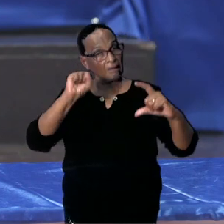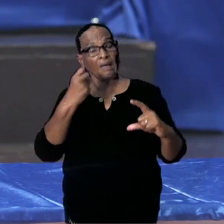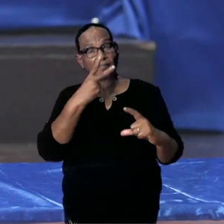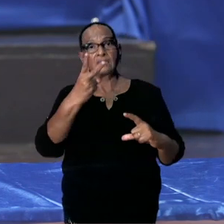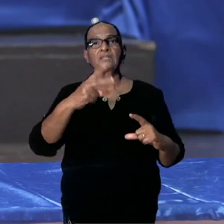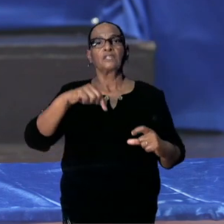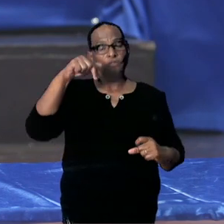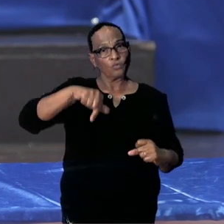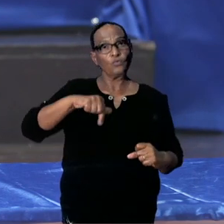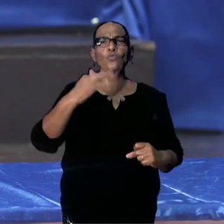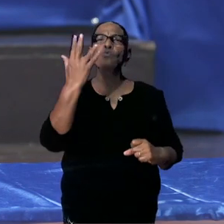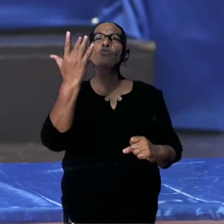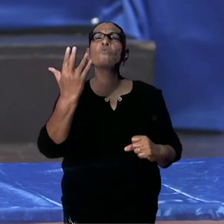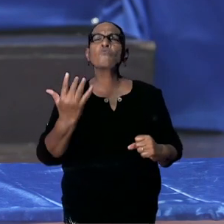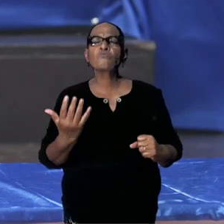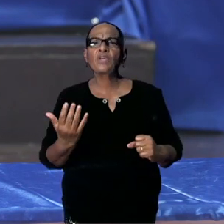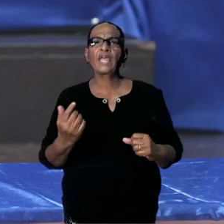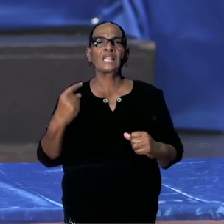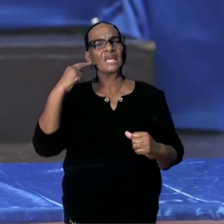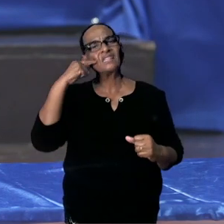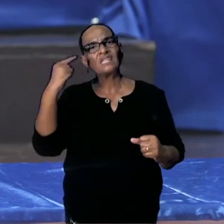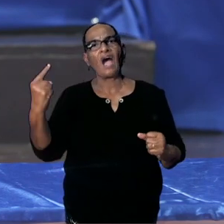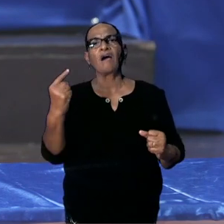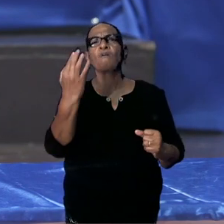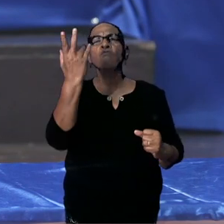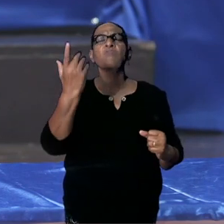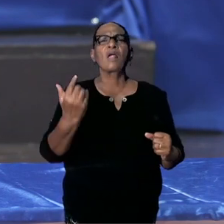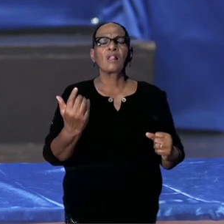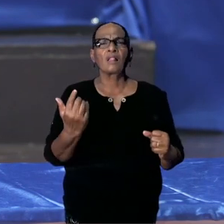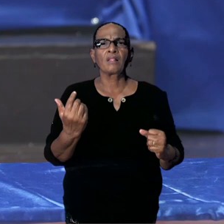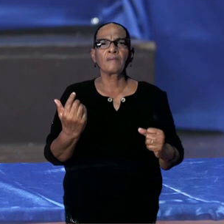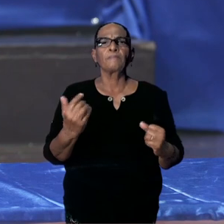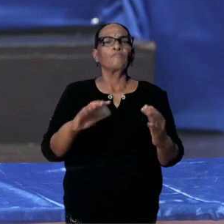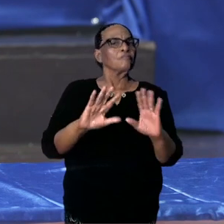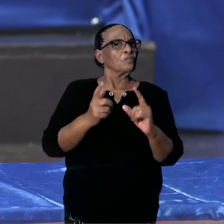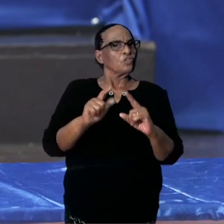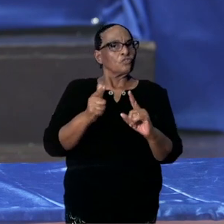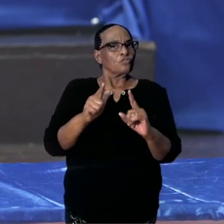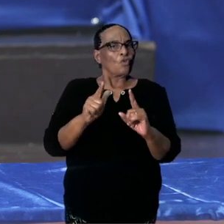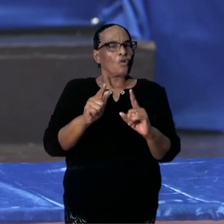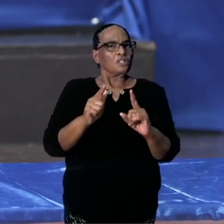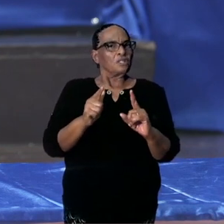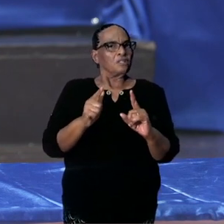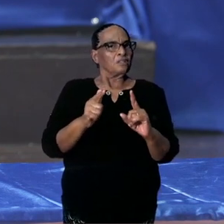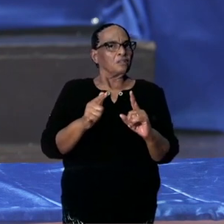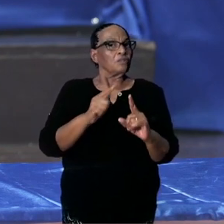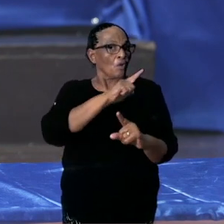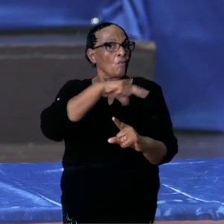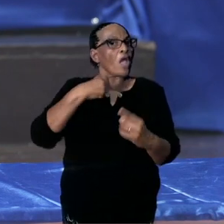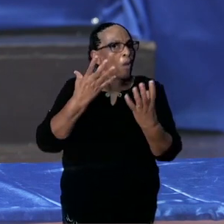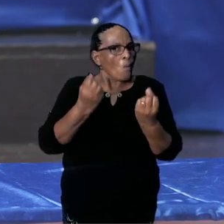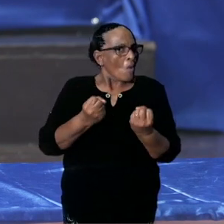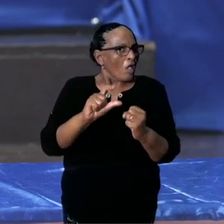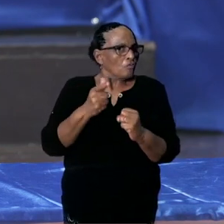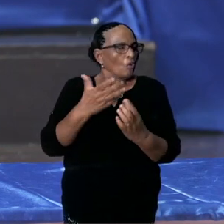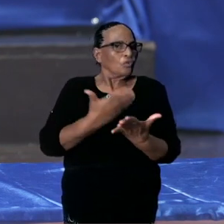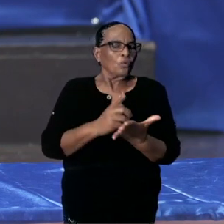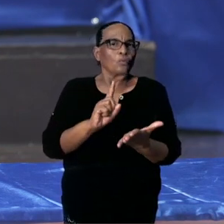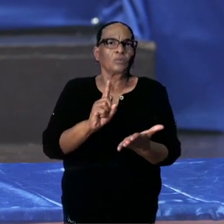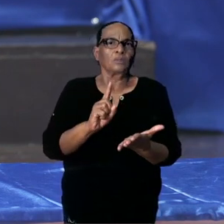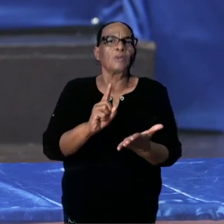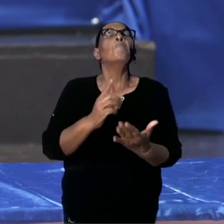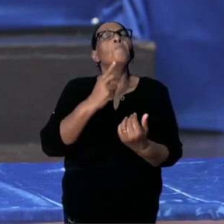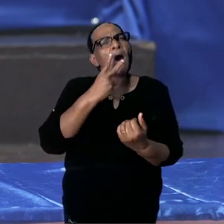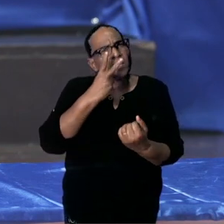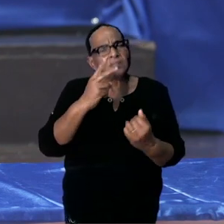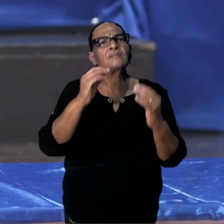Het aantal gevallen op dagbasis is ook nog niet wat wij willen hebben. Maar we zien wel